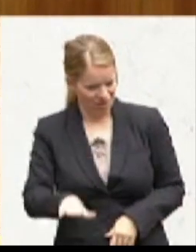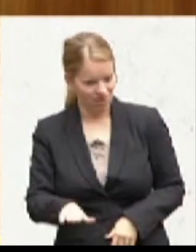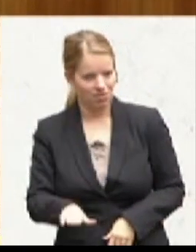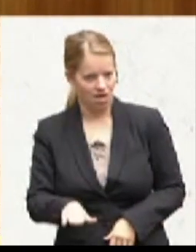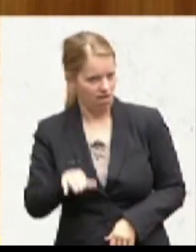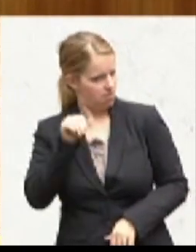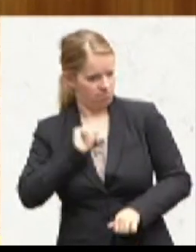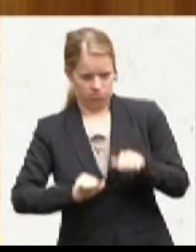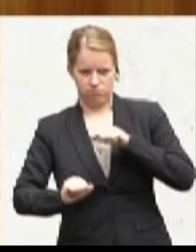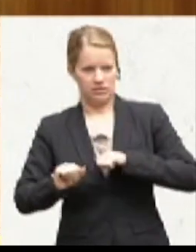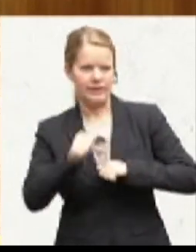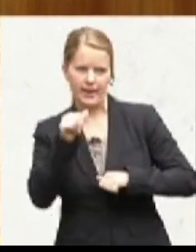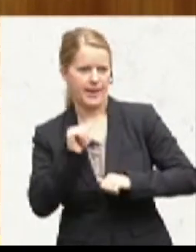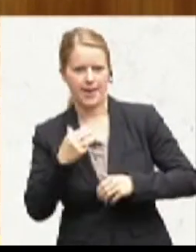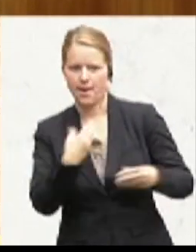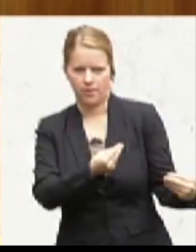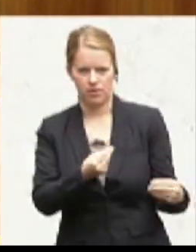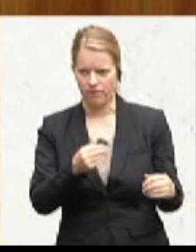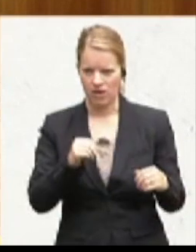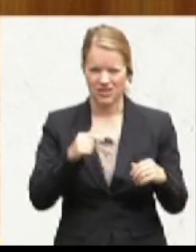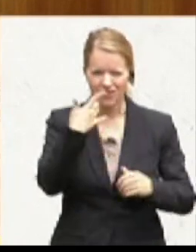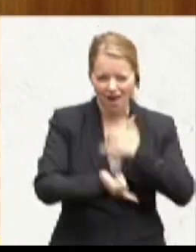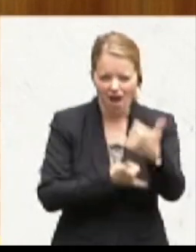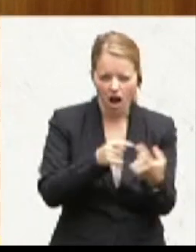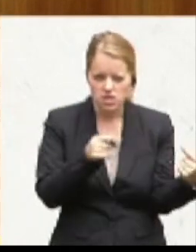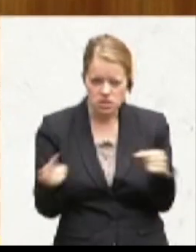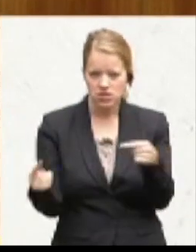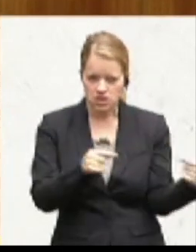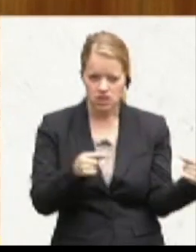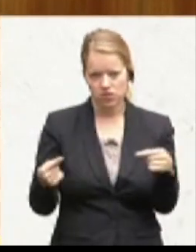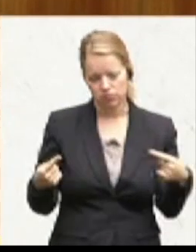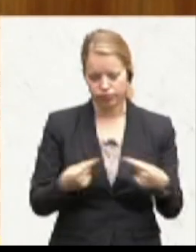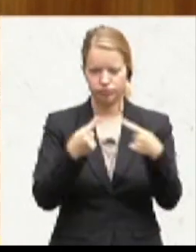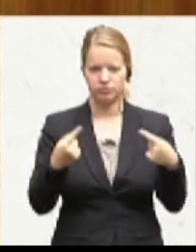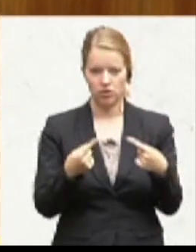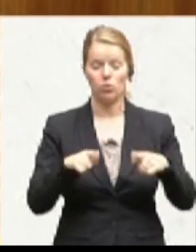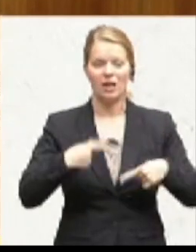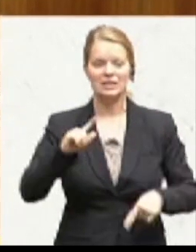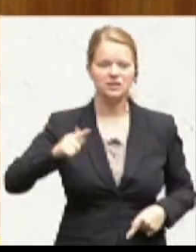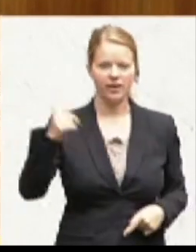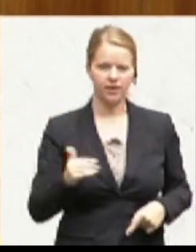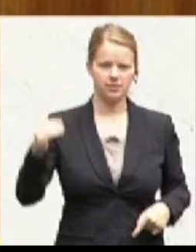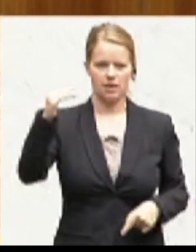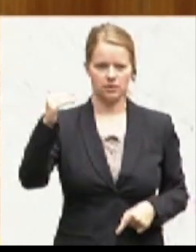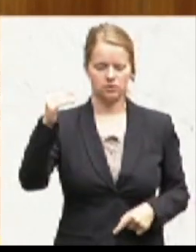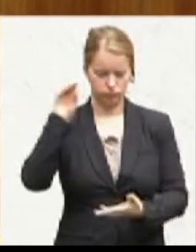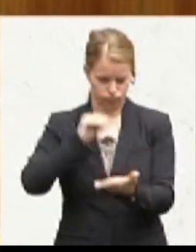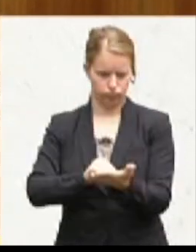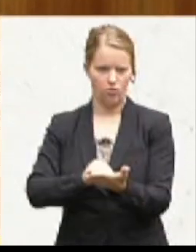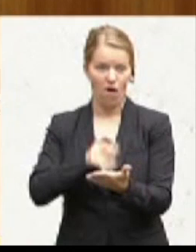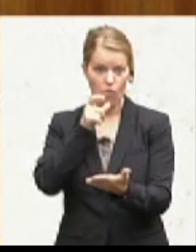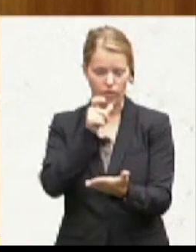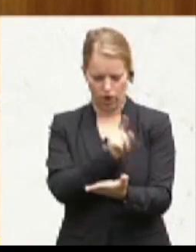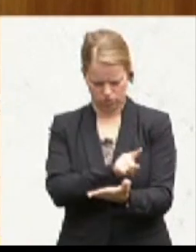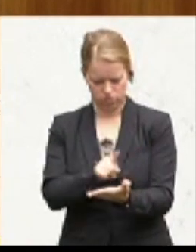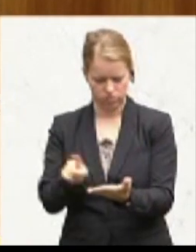lang zieht sich diese Geschichte hin und her. Und schließlich, in zweiter Instanz heißt es dann, und das steht dann wörtlich drinnen, dass die